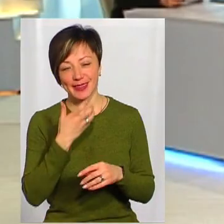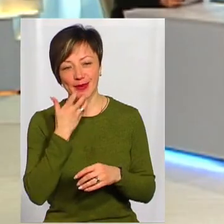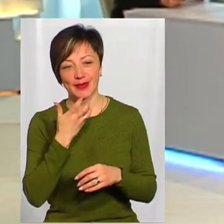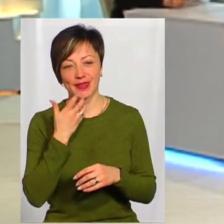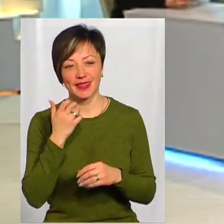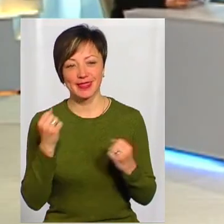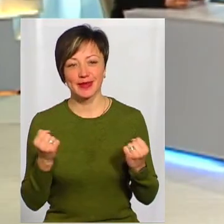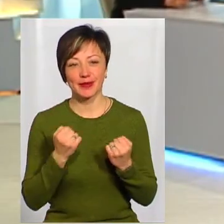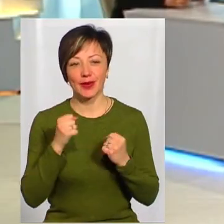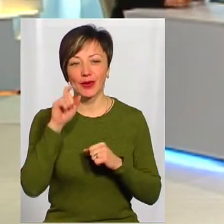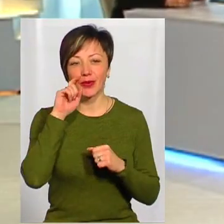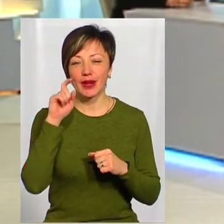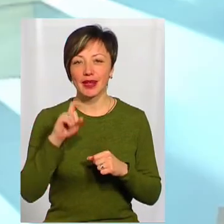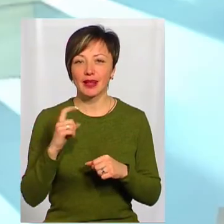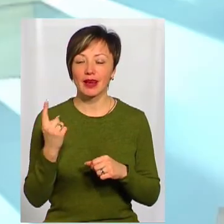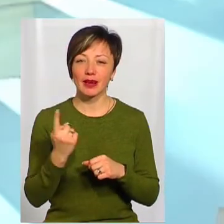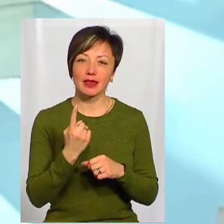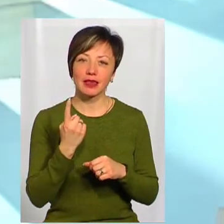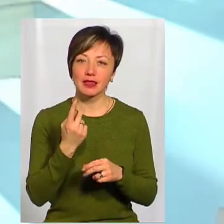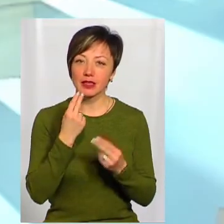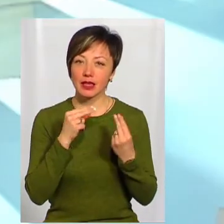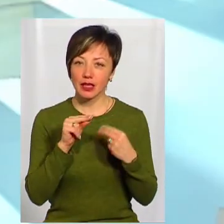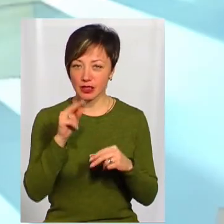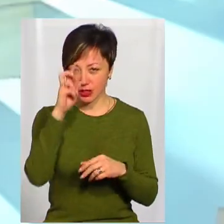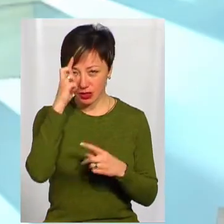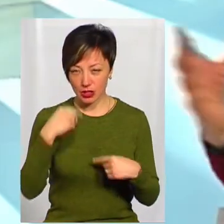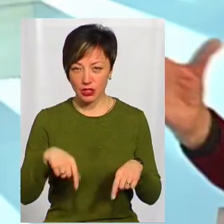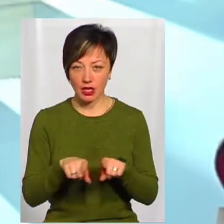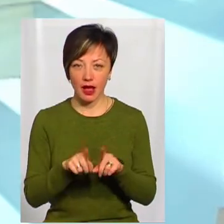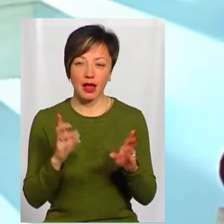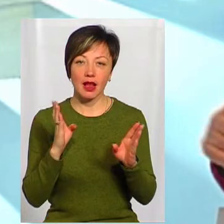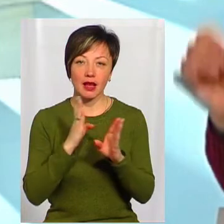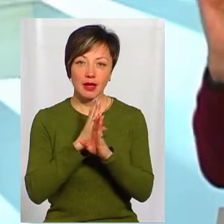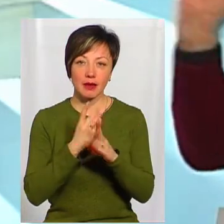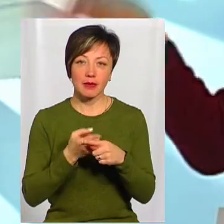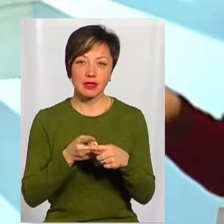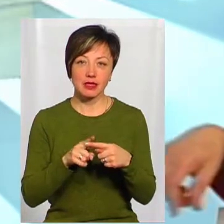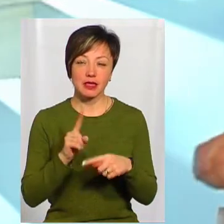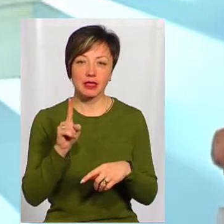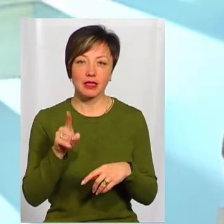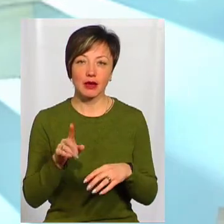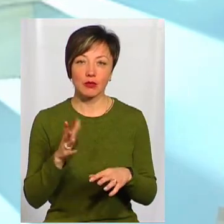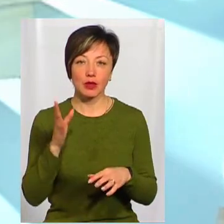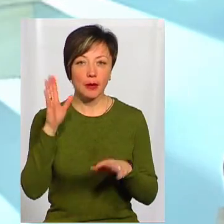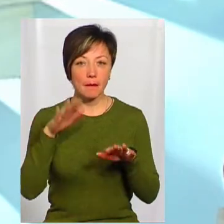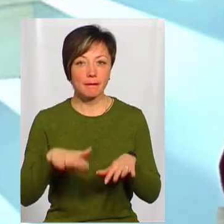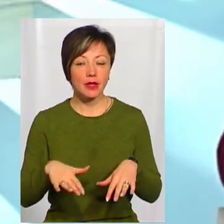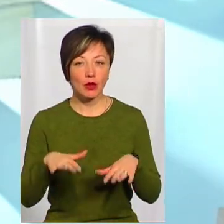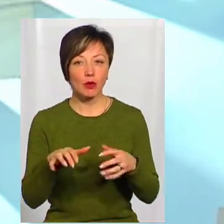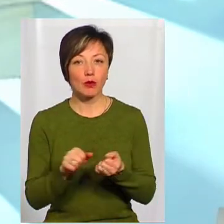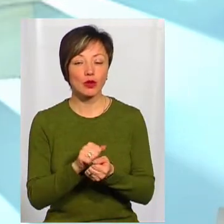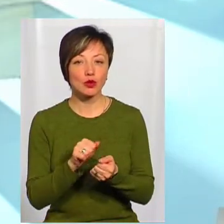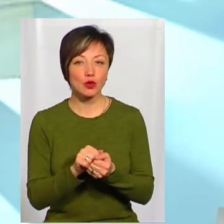ворожаї. Україна одна з найкращих держав, і клімат цей там буде підтоплює, там